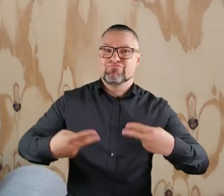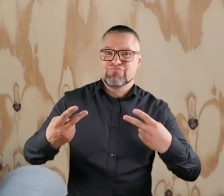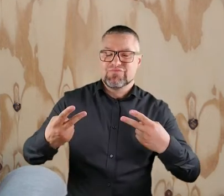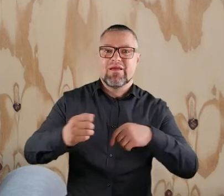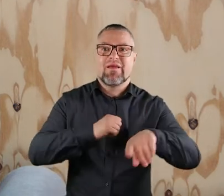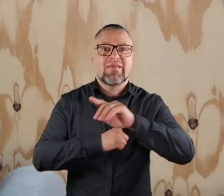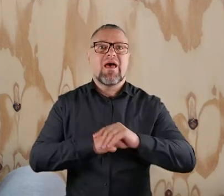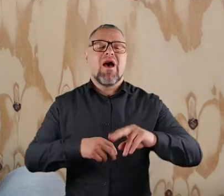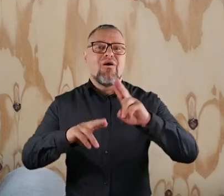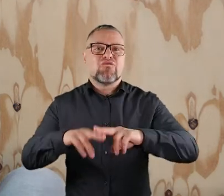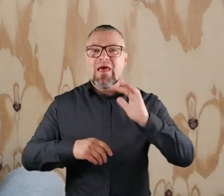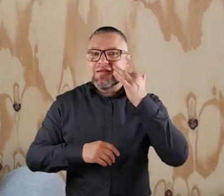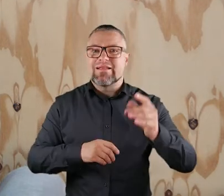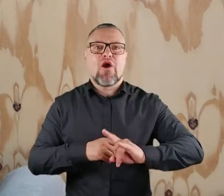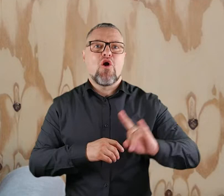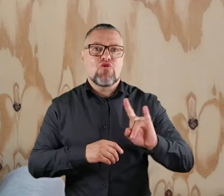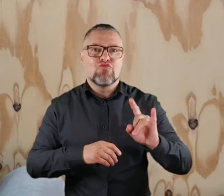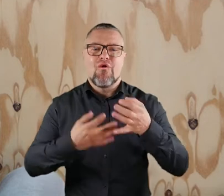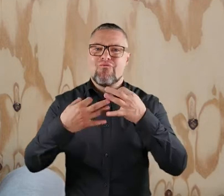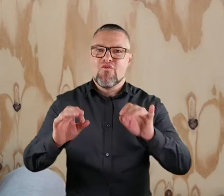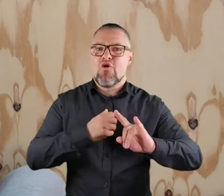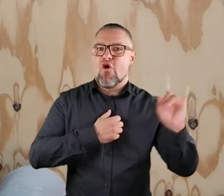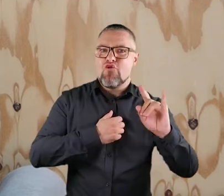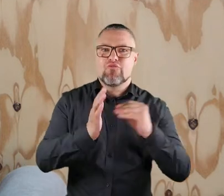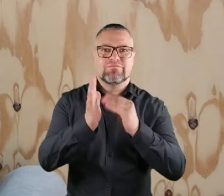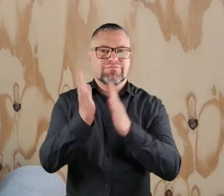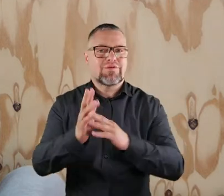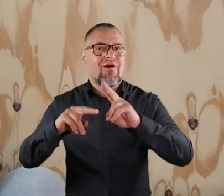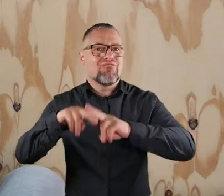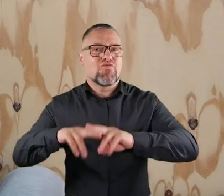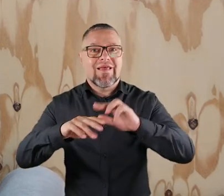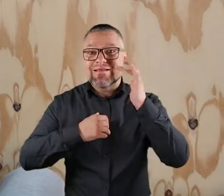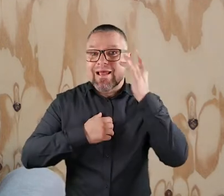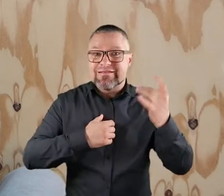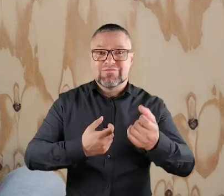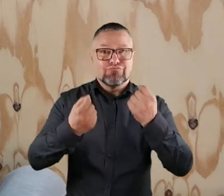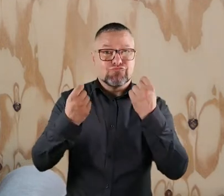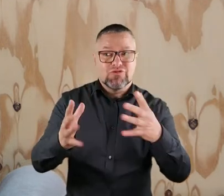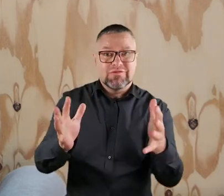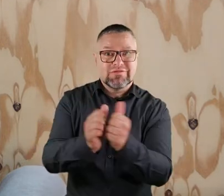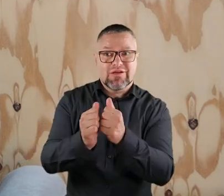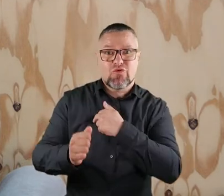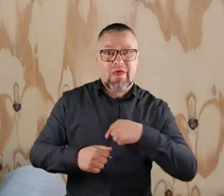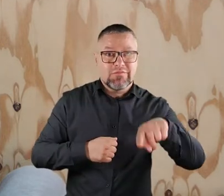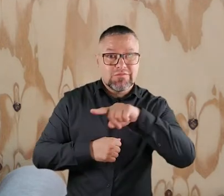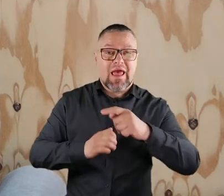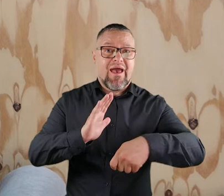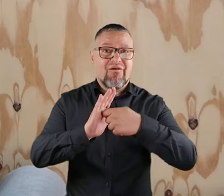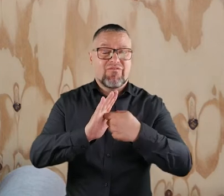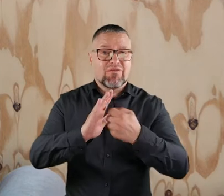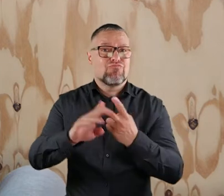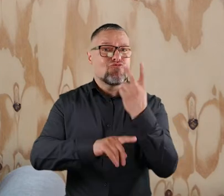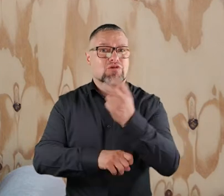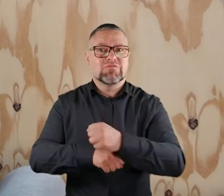kanale Fundacji Iskierka. Możecie bezpośrednio wejść na YouTube, wpisać Fundacja Iskierka, znaleźć nasz kanał. Filmy